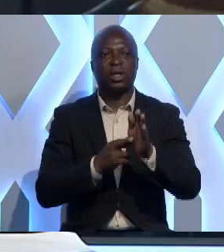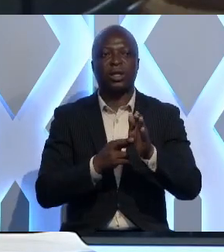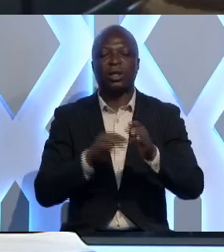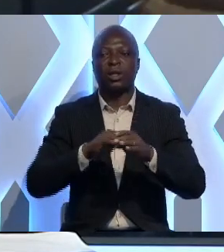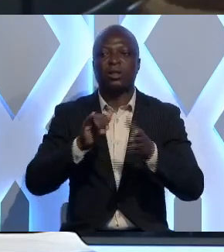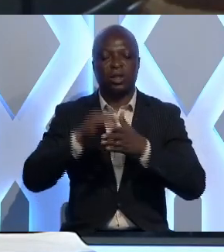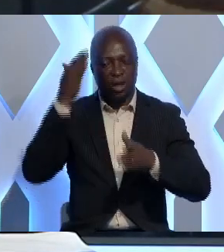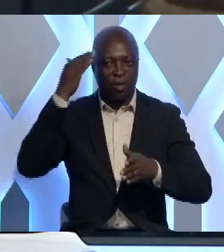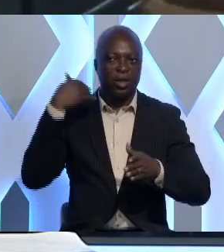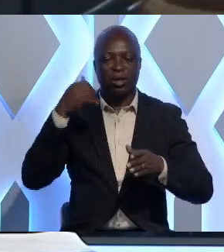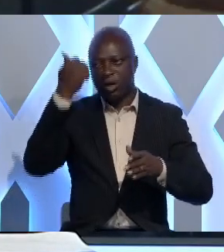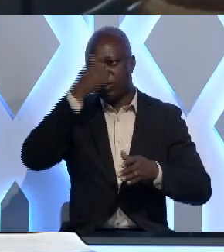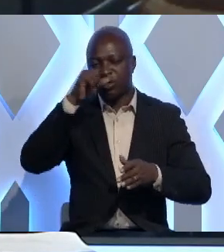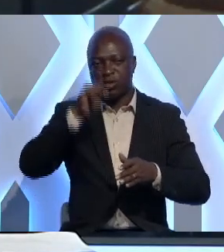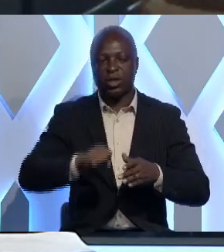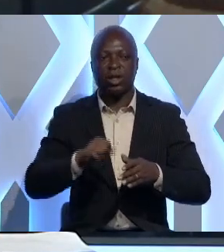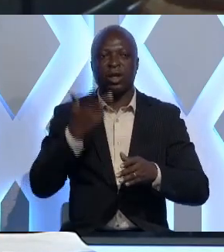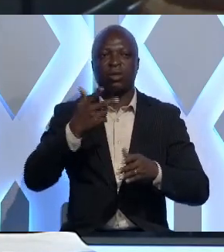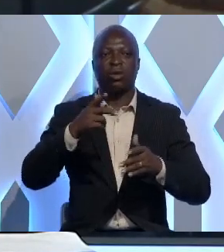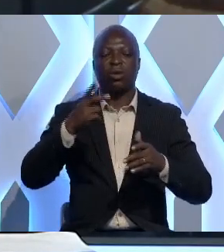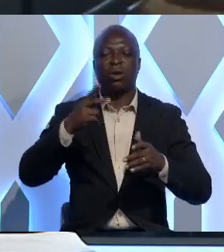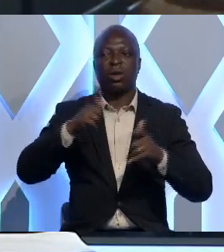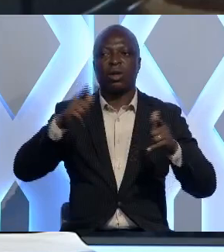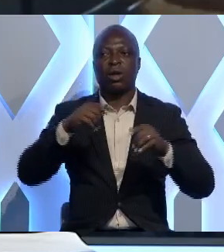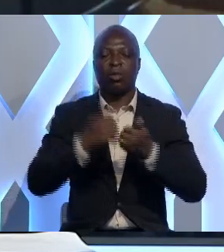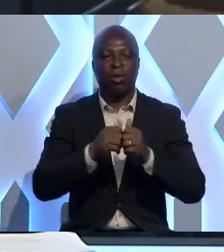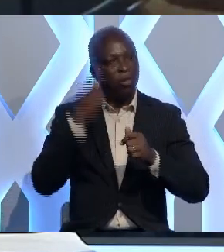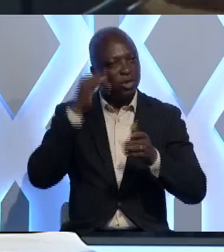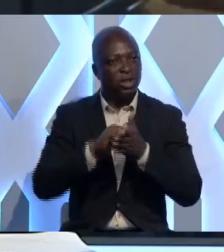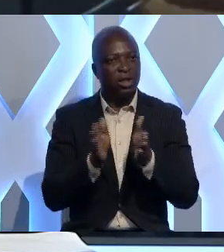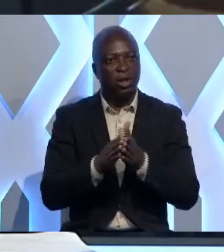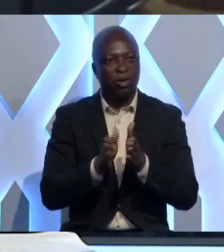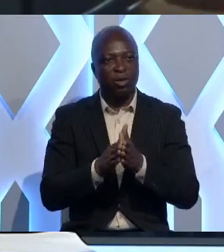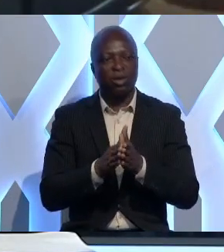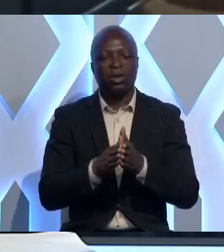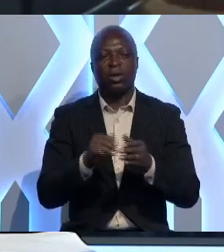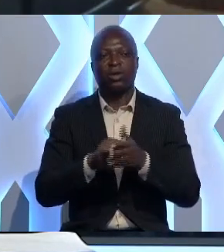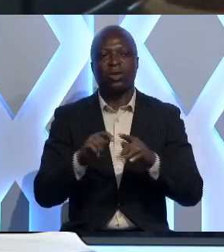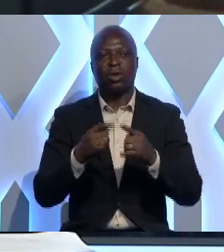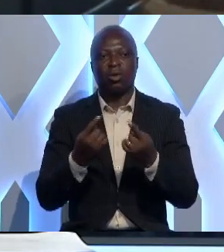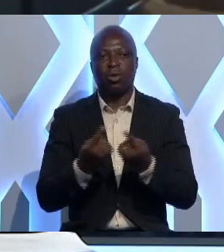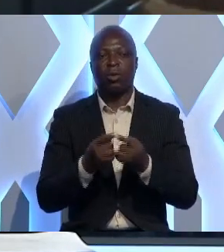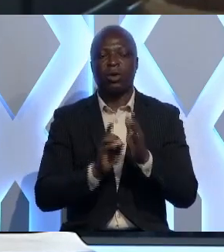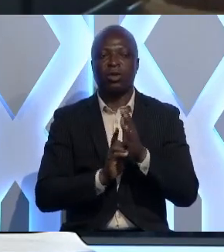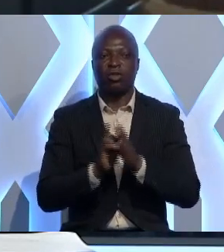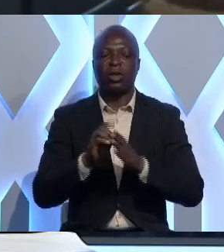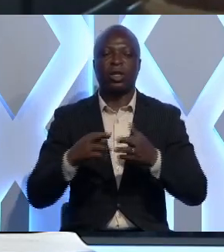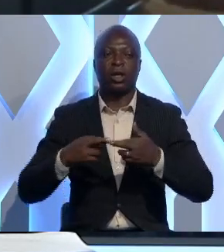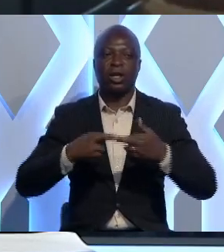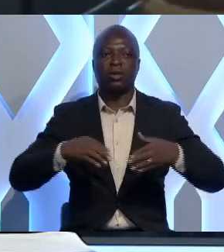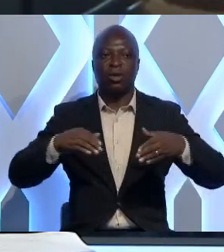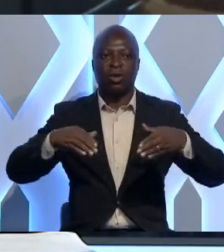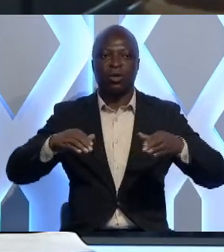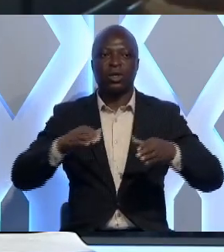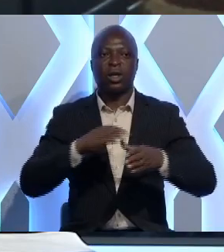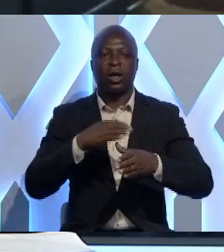la capitale sud-africaine et deux grands enjeux pour cette rencontre, l'agratissement du groupe et le développement des relations commerciales